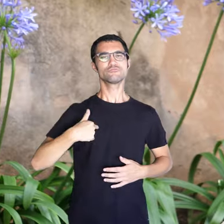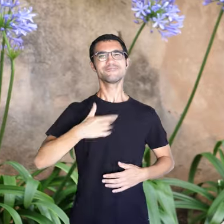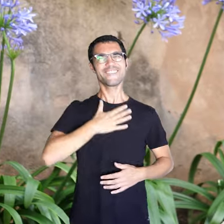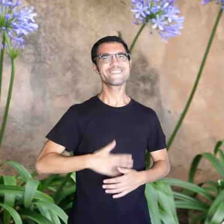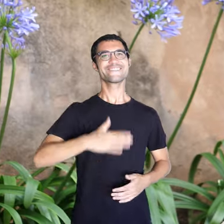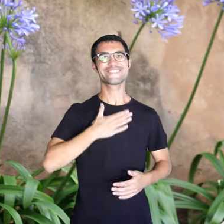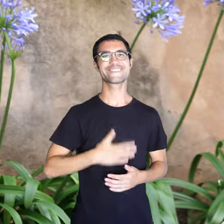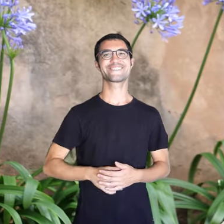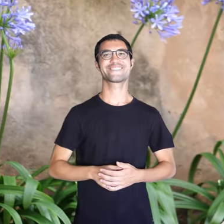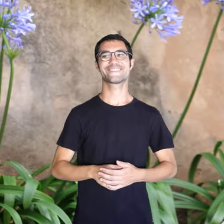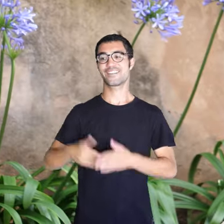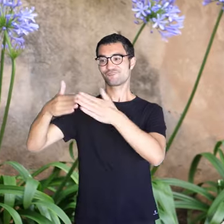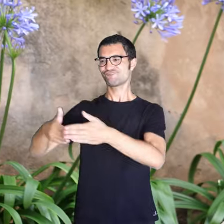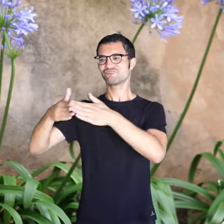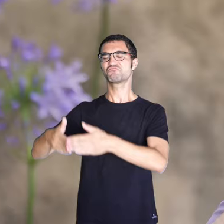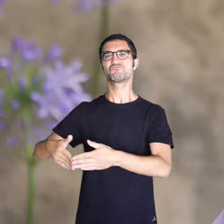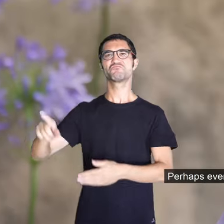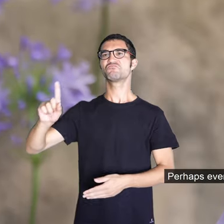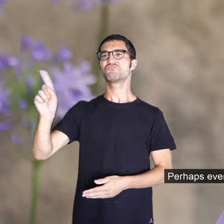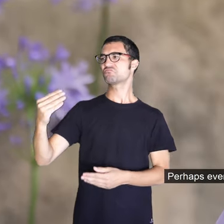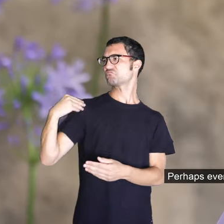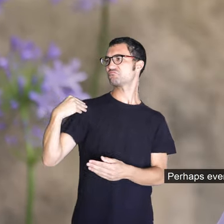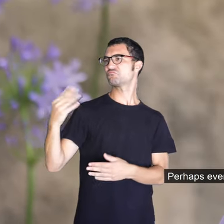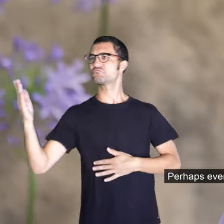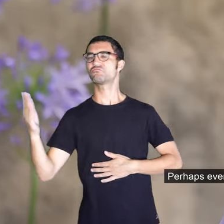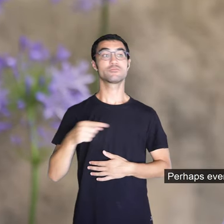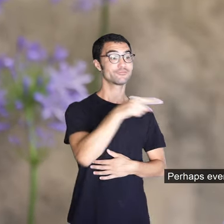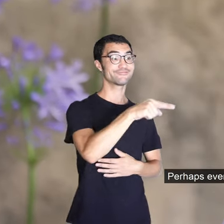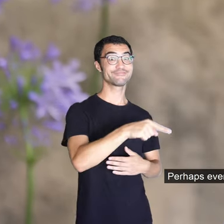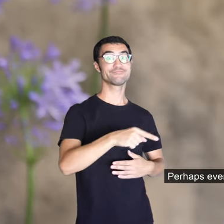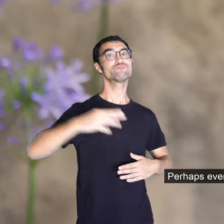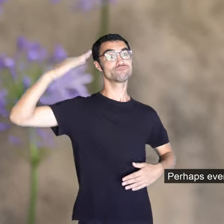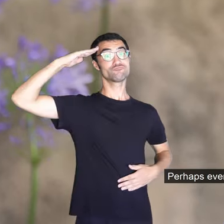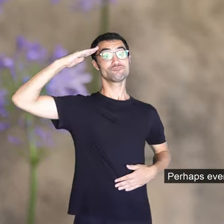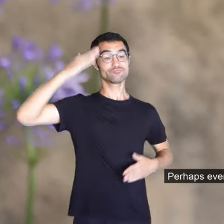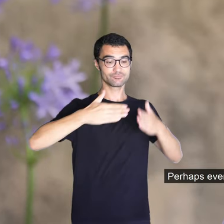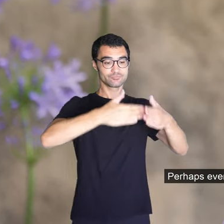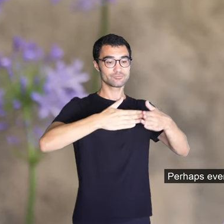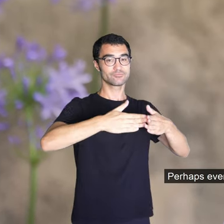les infanteries m'atreien a ballar. I potser cada setmana n'hi havia, a l'Alcàzar.